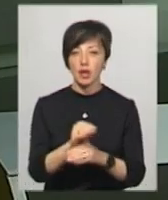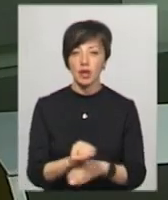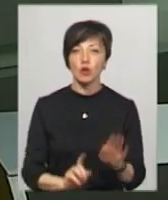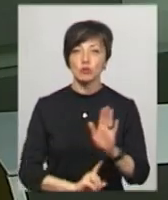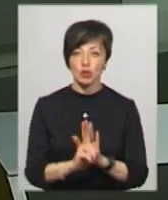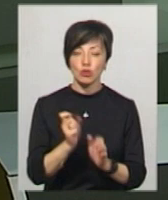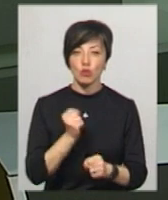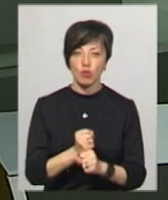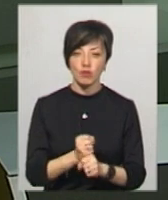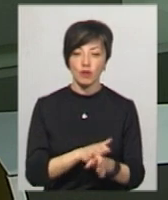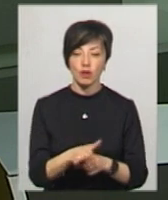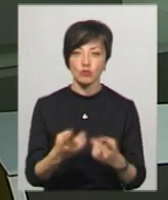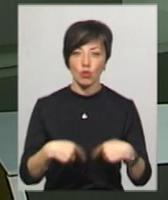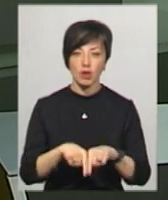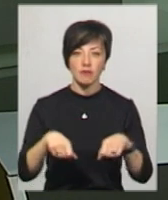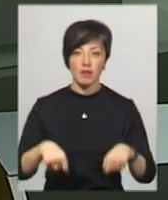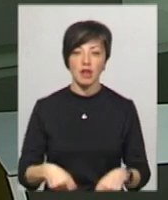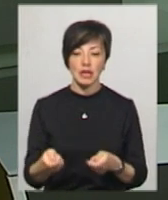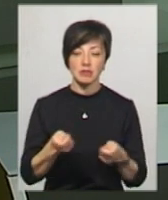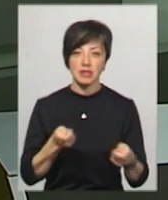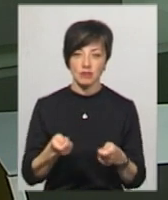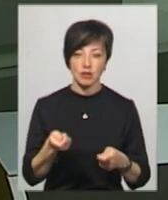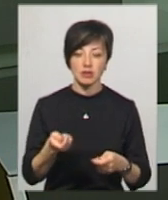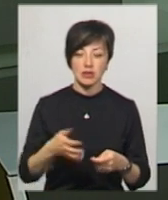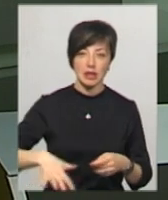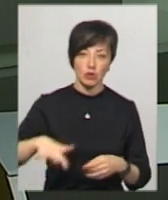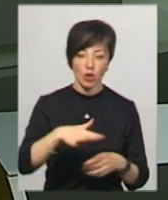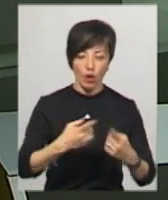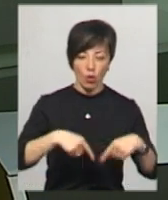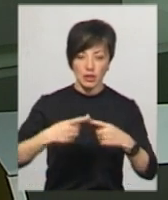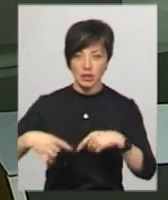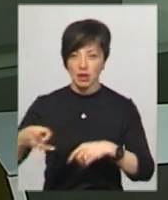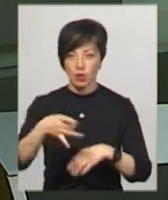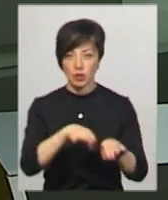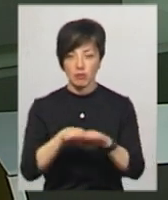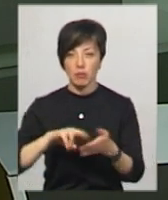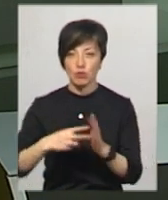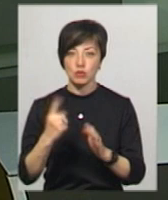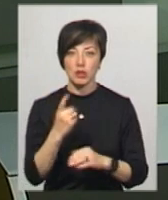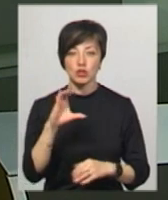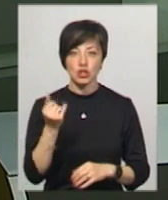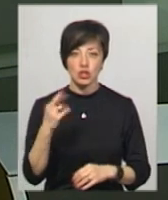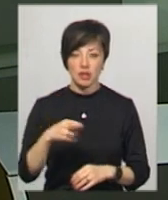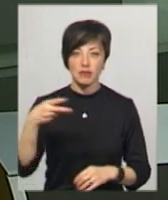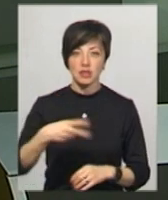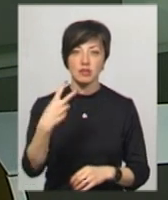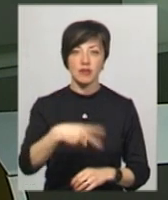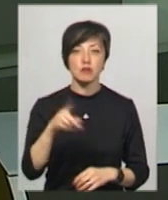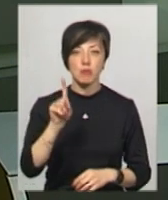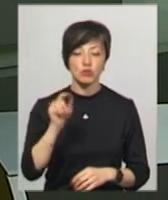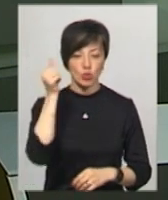розпочати роботу виконавчої органи влади в адміністративно-територіальних одиницях районного рівня планують з 1 січня 2021